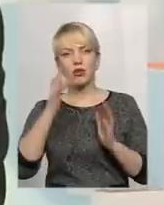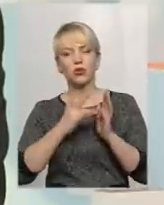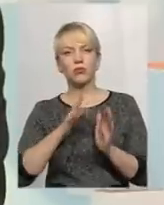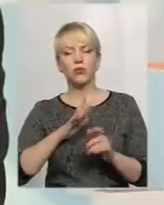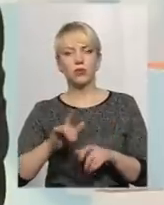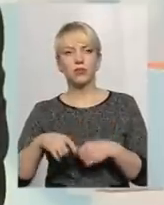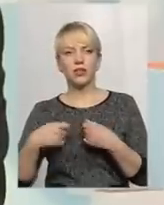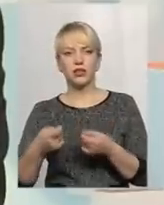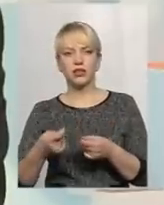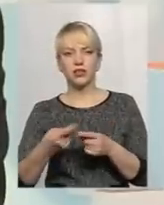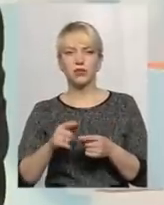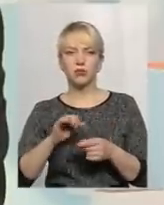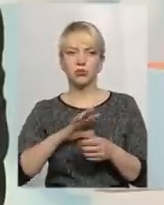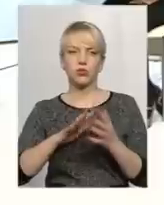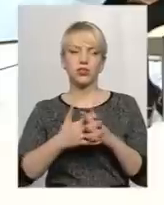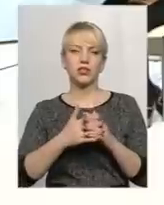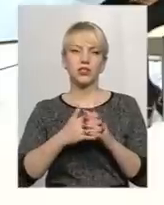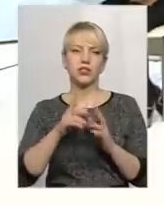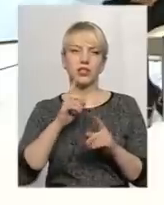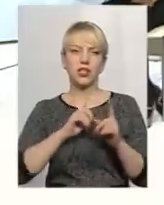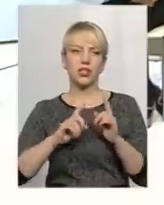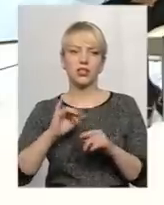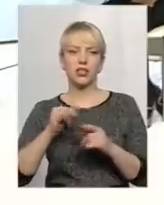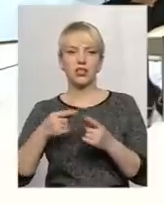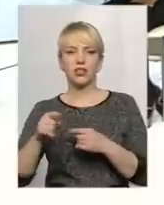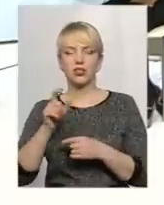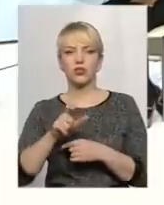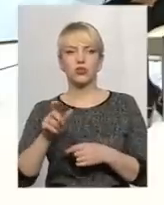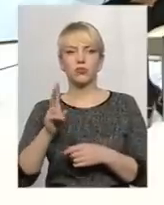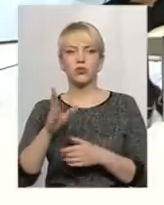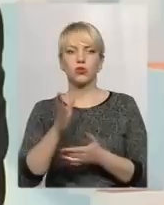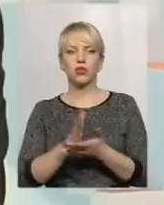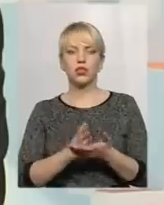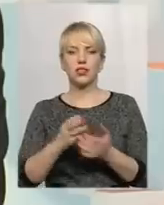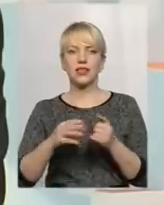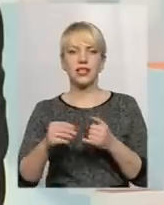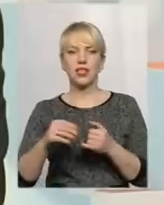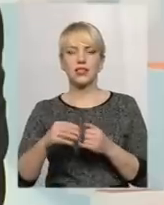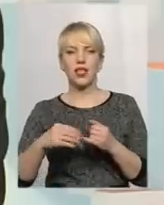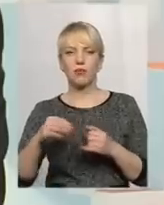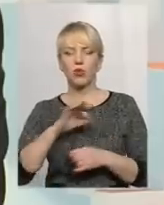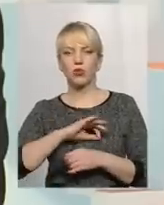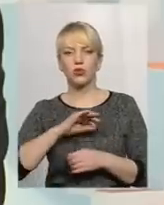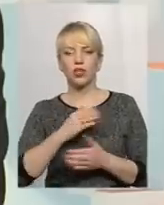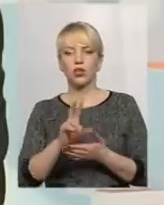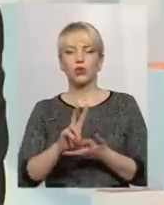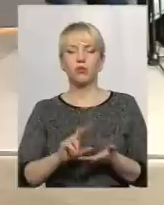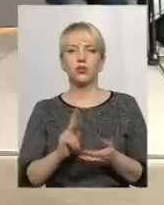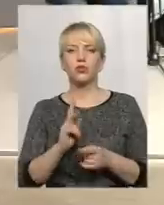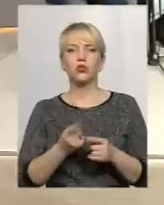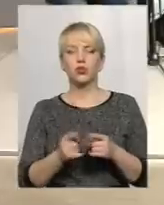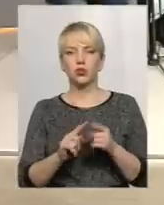Це може бути як сільська рада, так і інші особи. Хто є, являється землекористувачам та землевласникам? Добре, ну, хто це?